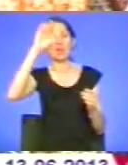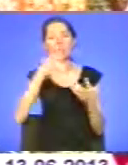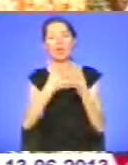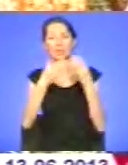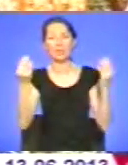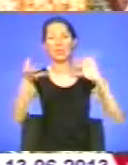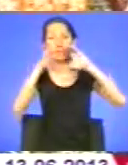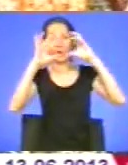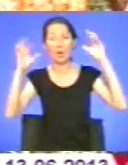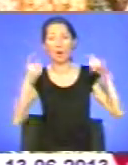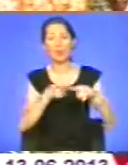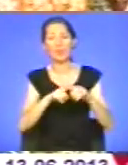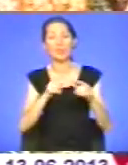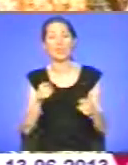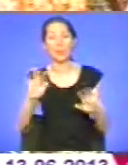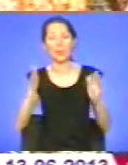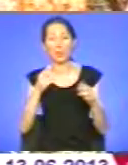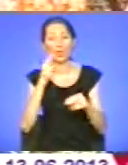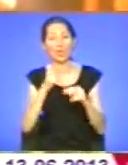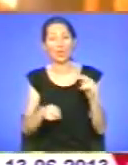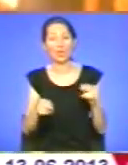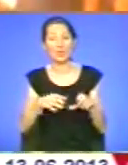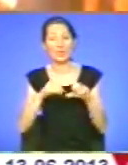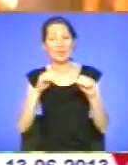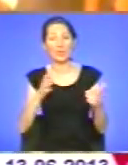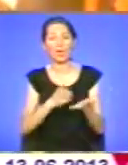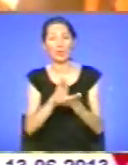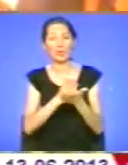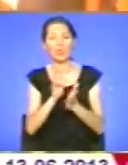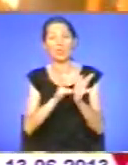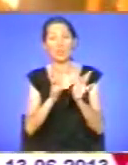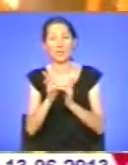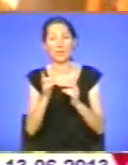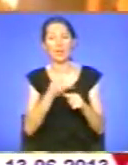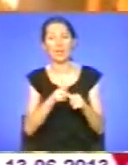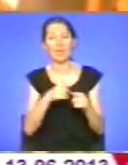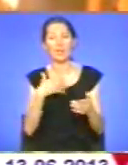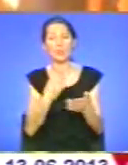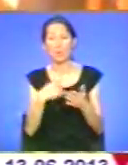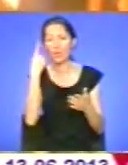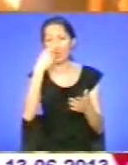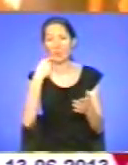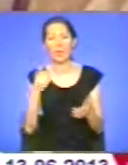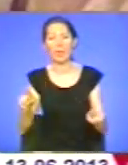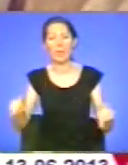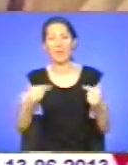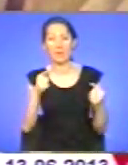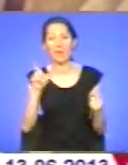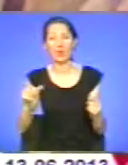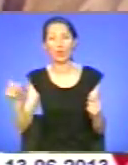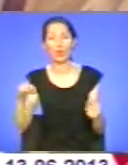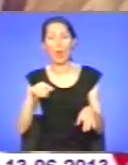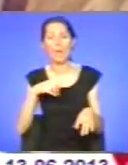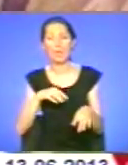завершилося земне служіння Христа, який у своїй особі підніс людську природу до престолу Божого. І отакий спосіб підготував